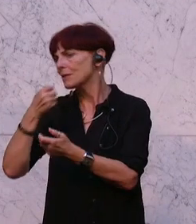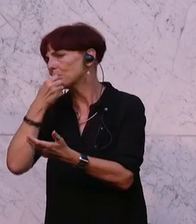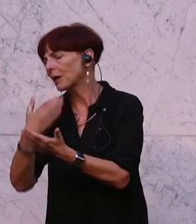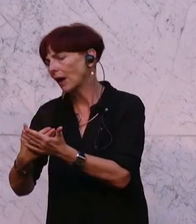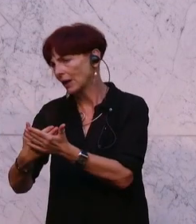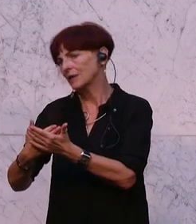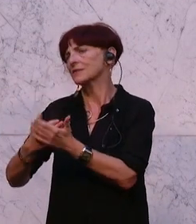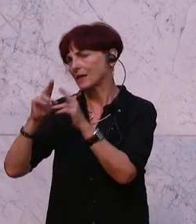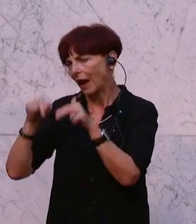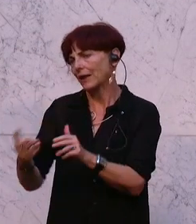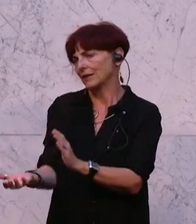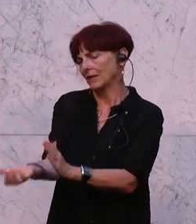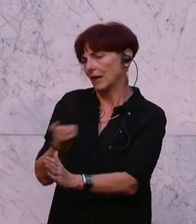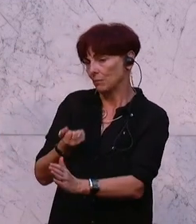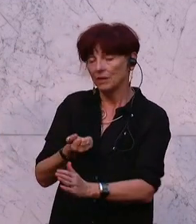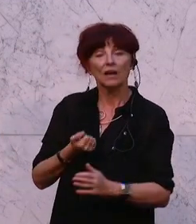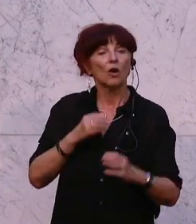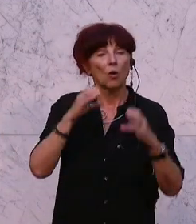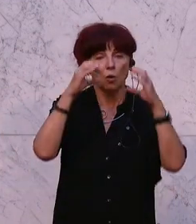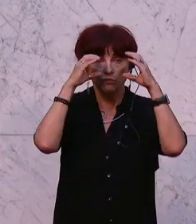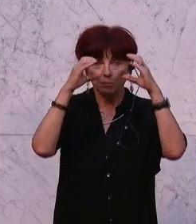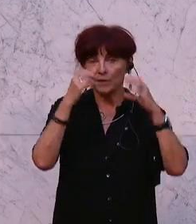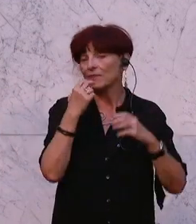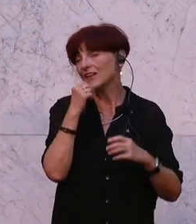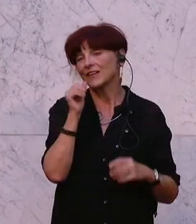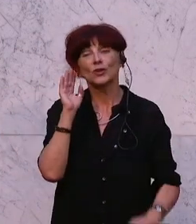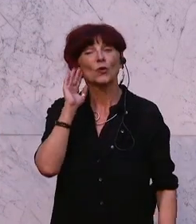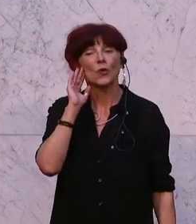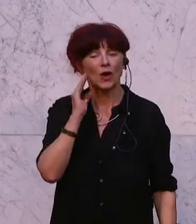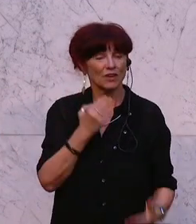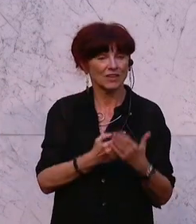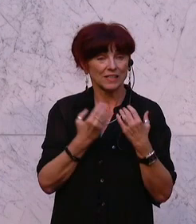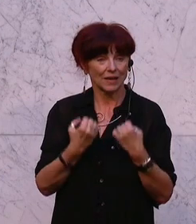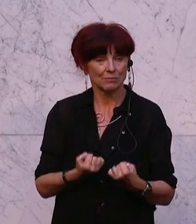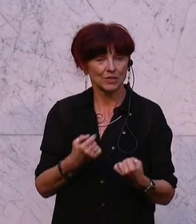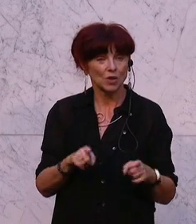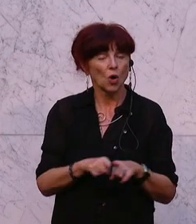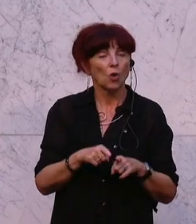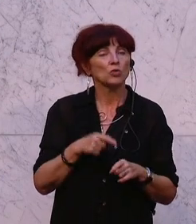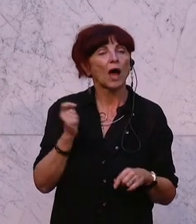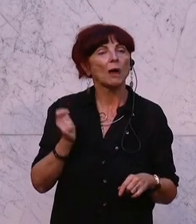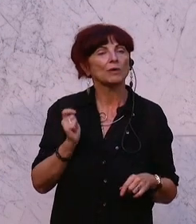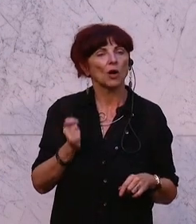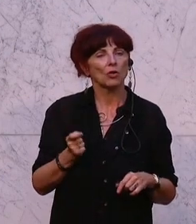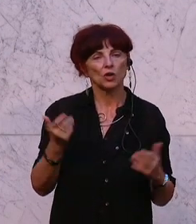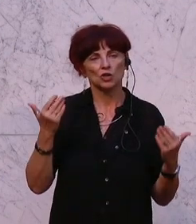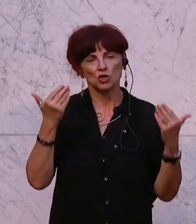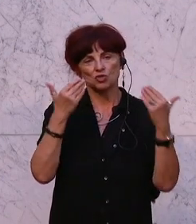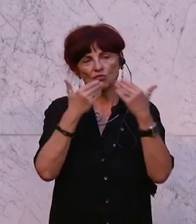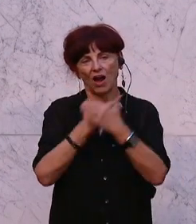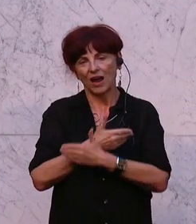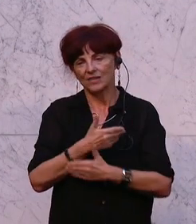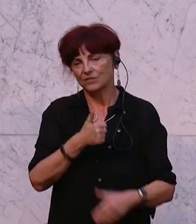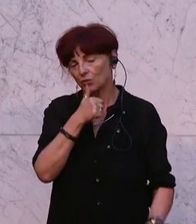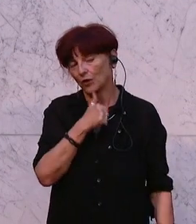ÖVP nicht hören, wie schlecht hier gewirtschaftet wurde. Und es passt auch dazu, dass der Abgeordnete Schwarz von den Grünen hier mit der Kirche ums